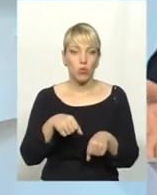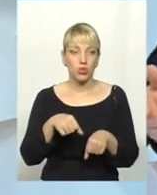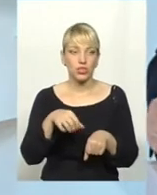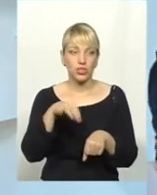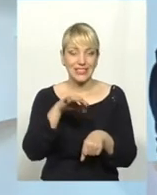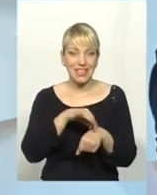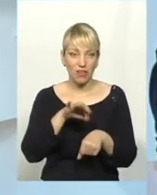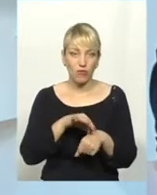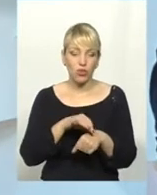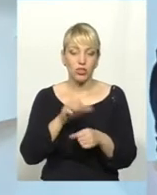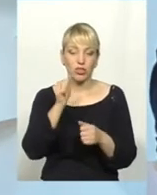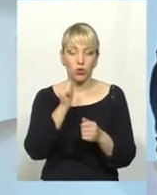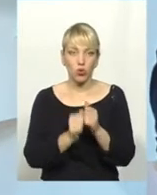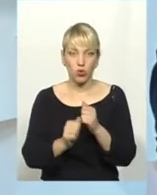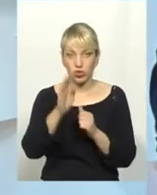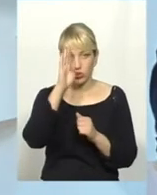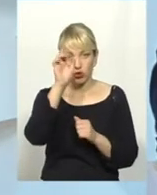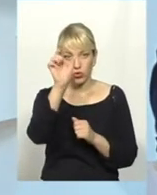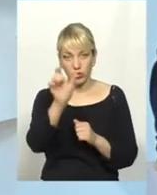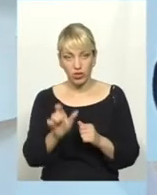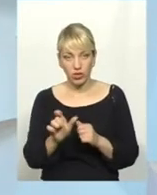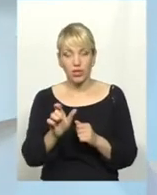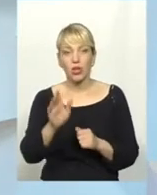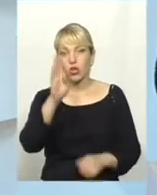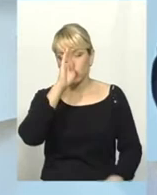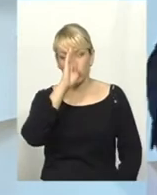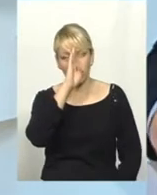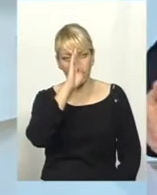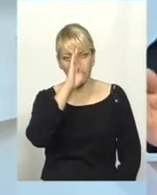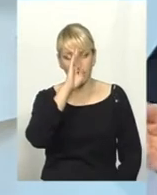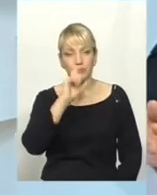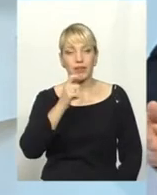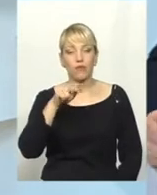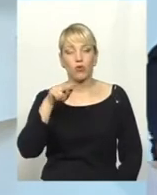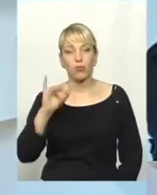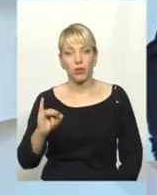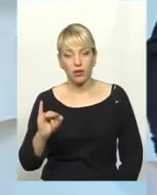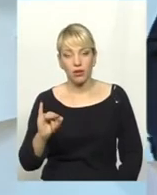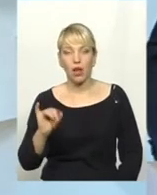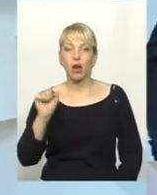практично кожен чоловік в Європі. А деколи два і більше разів.